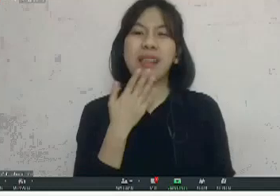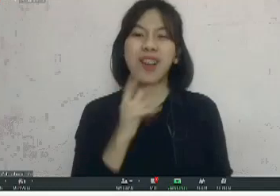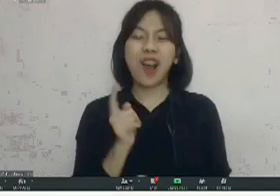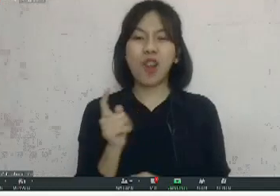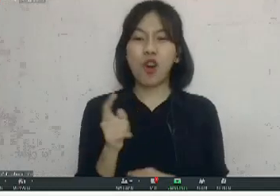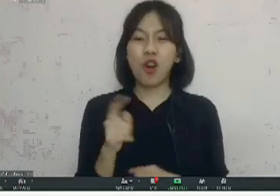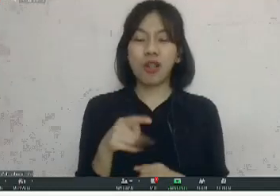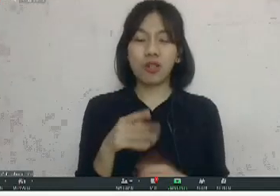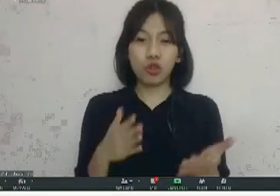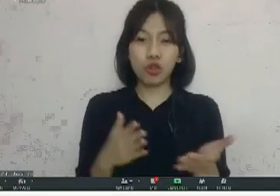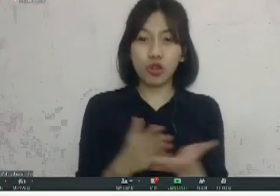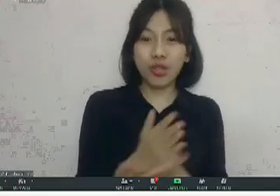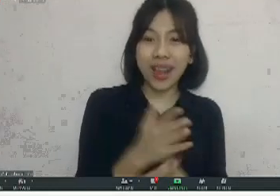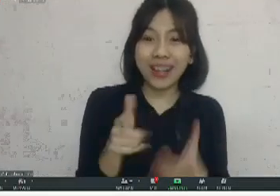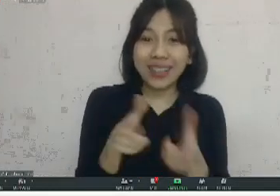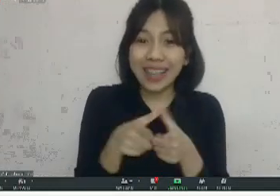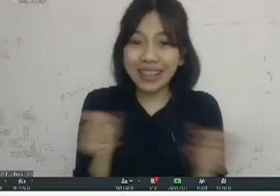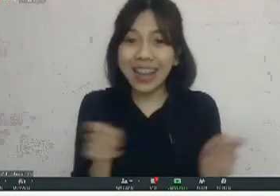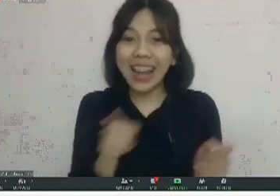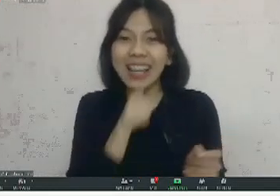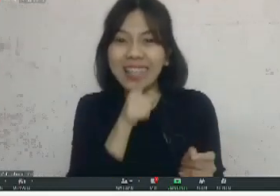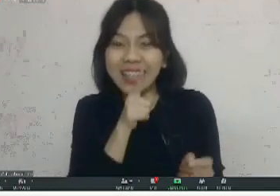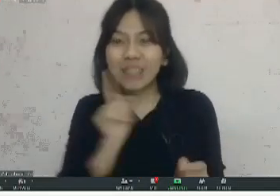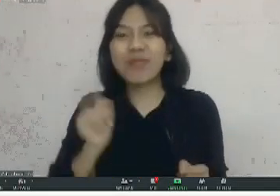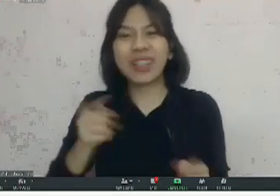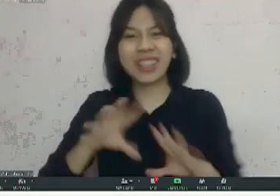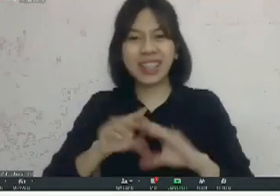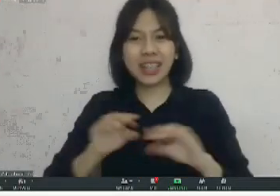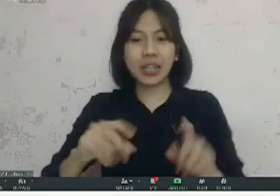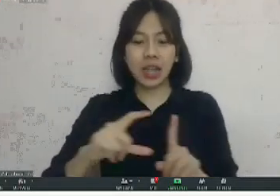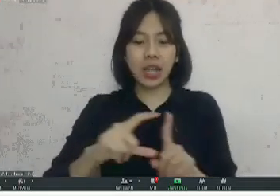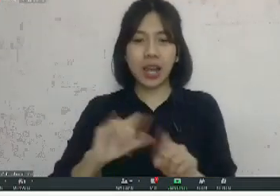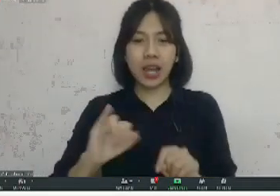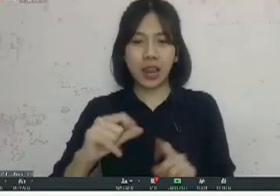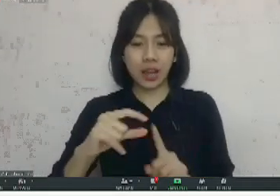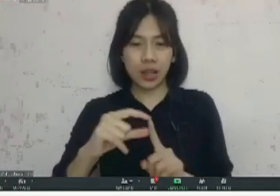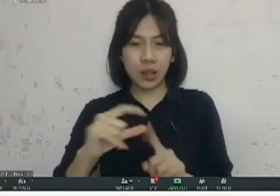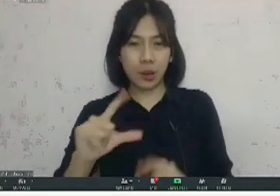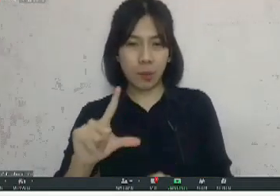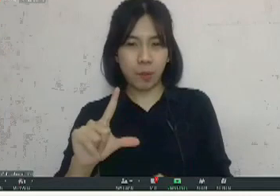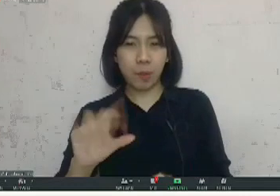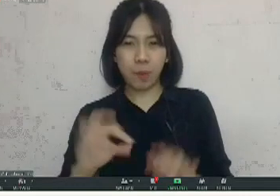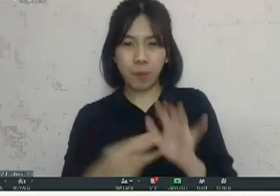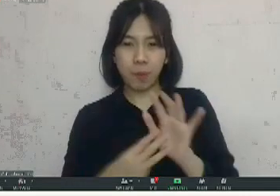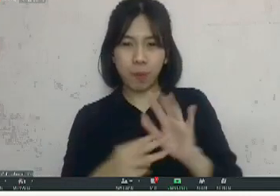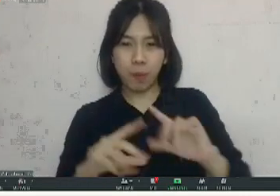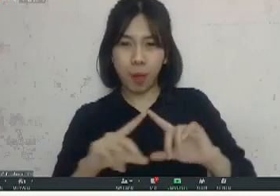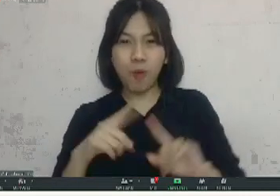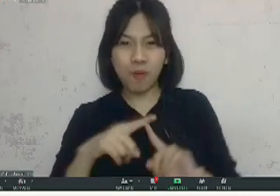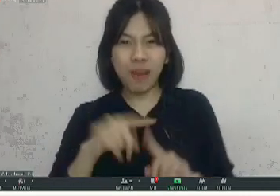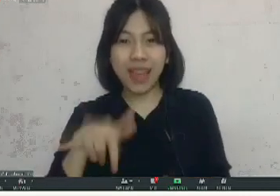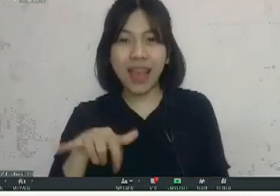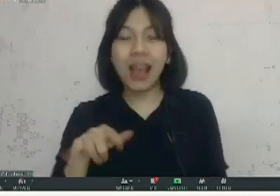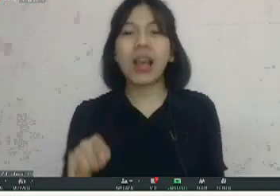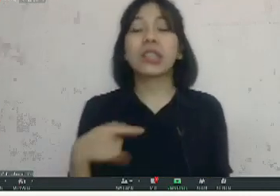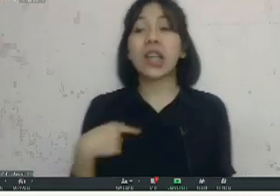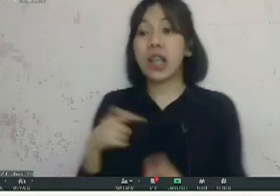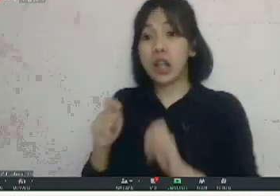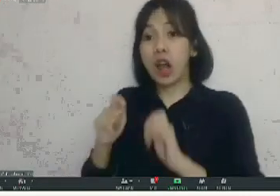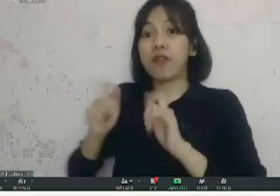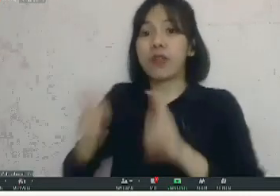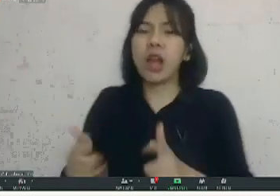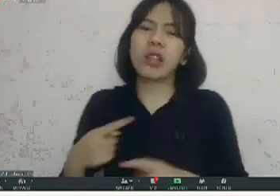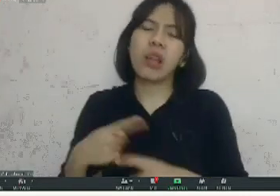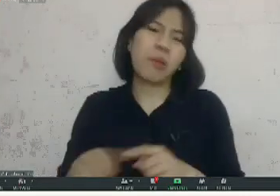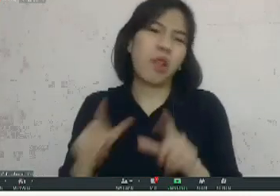banyak yang masuk ke diplomat ya tapi waktu itu nggak lolos karena kalau nggak salah waktu itu belum ada formasi disabilitas jadi tidak